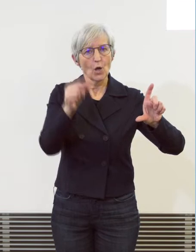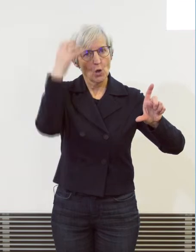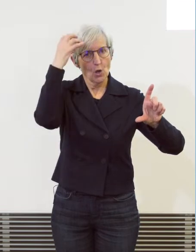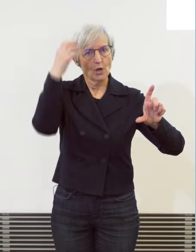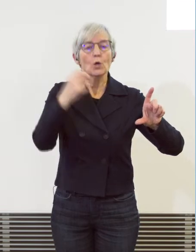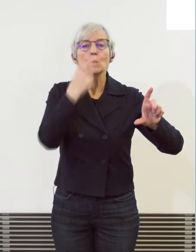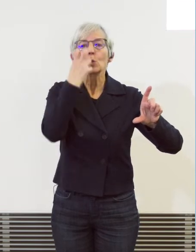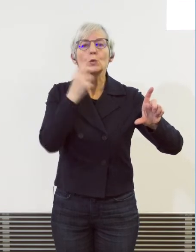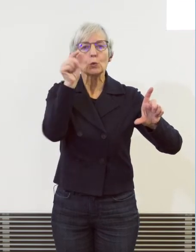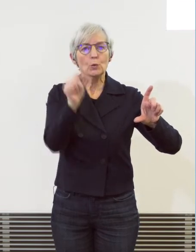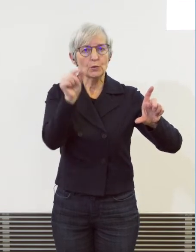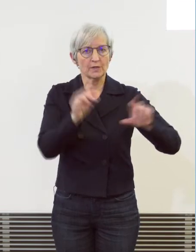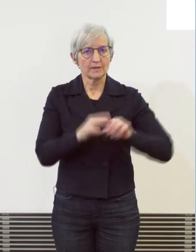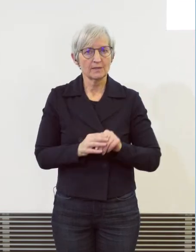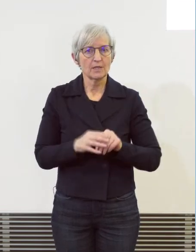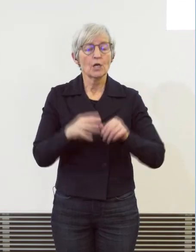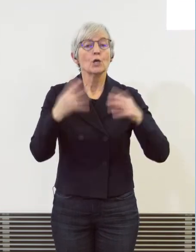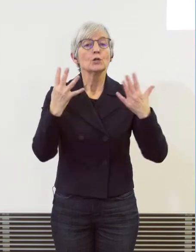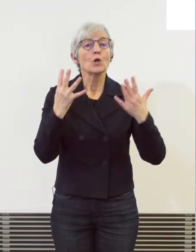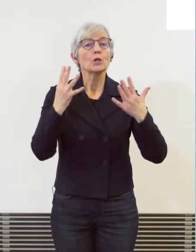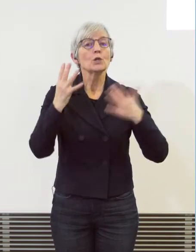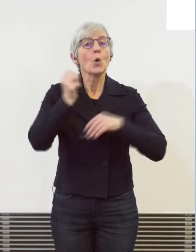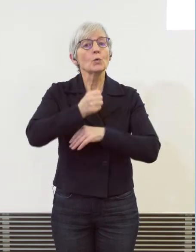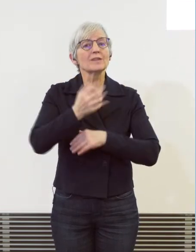950 erfassten Diebststau